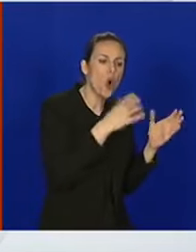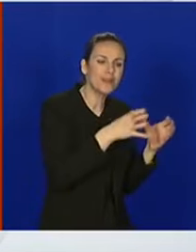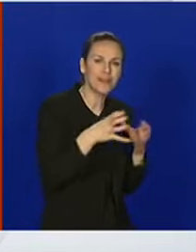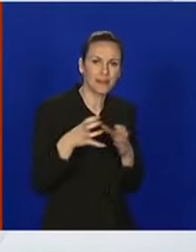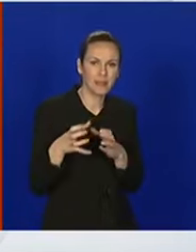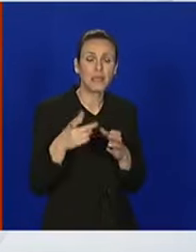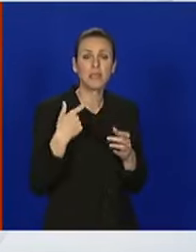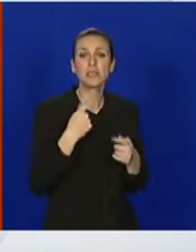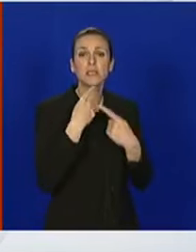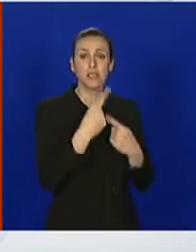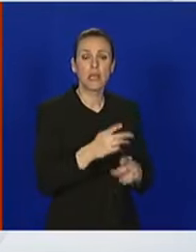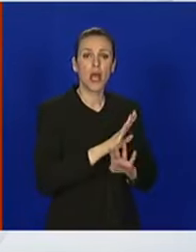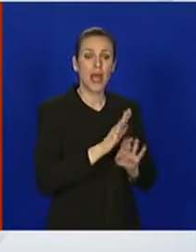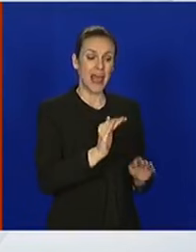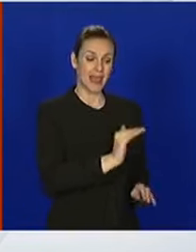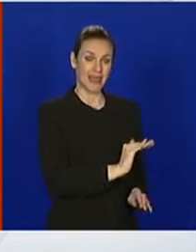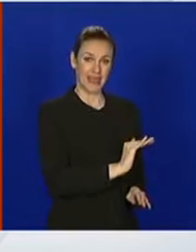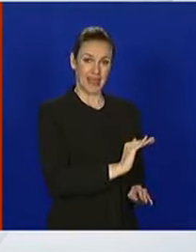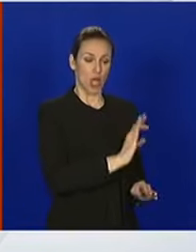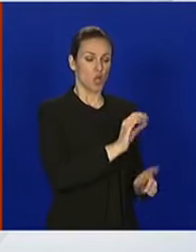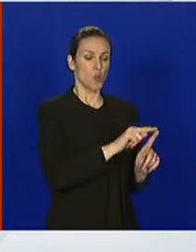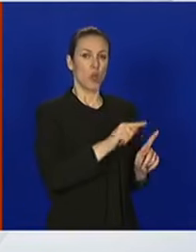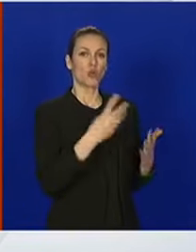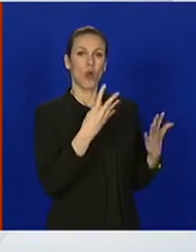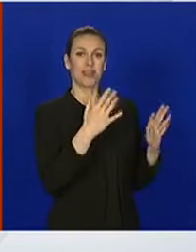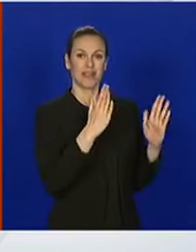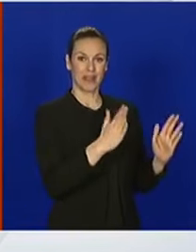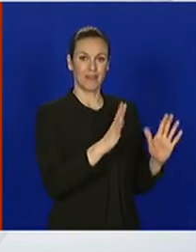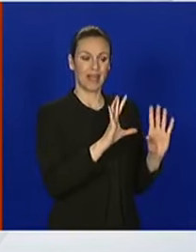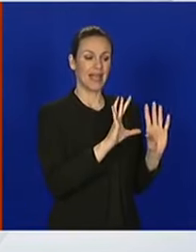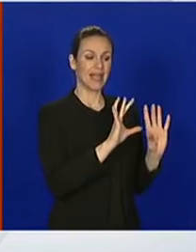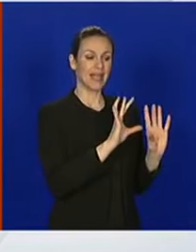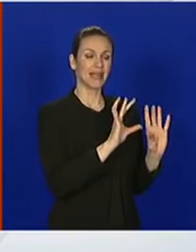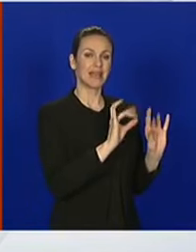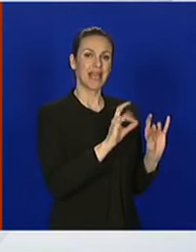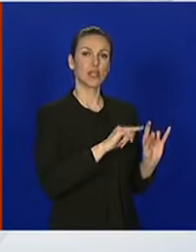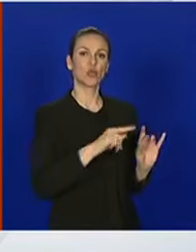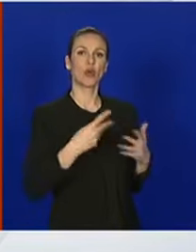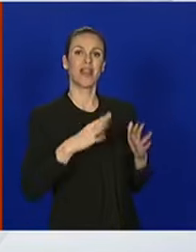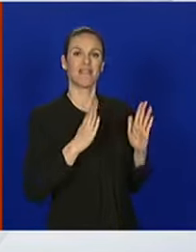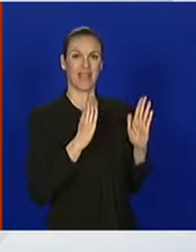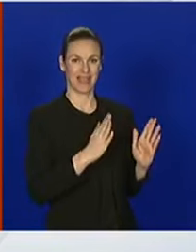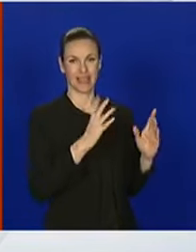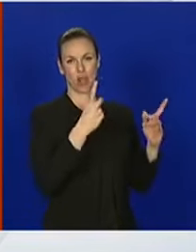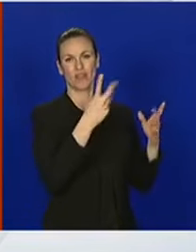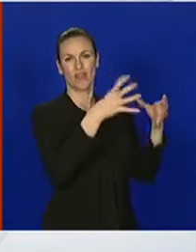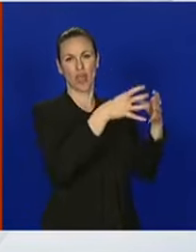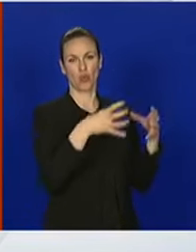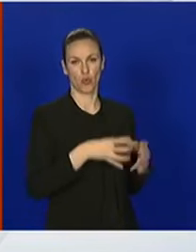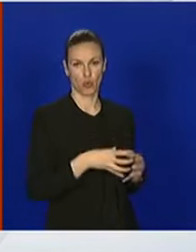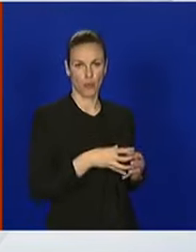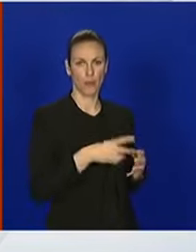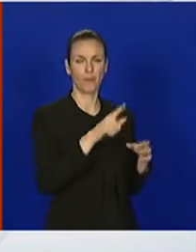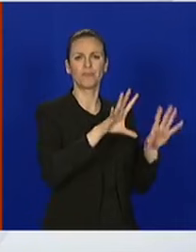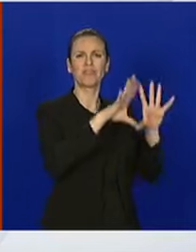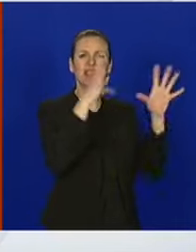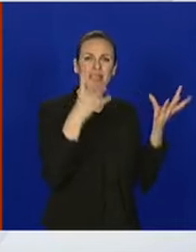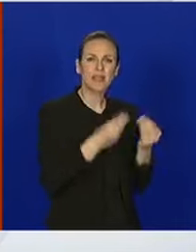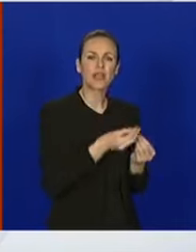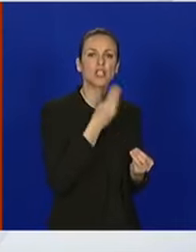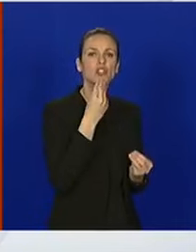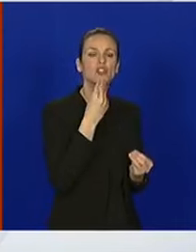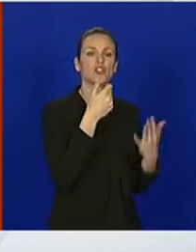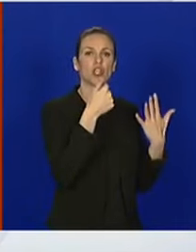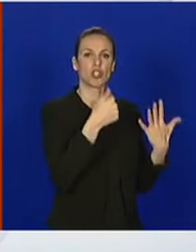Mogu vam reći za djecu od 0 do 9 godina i 10 do 19, ukupni zbroj je 46